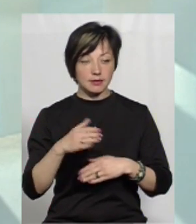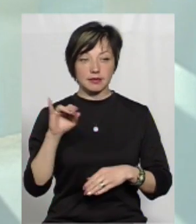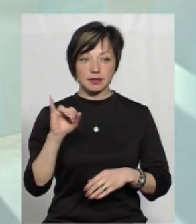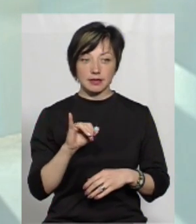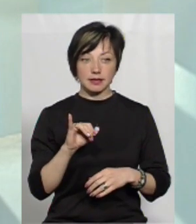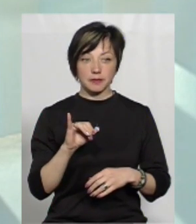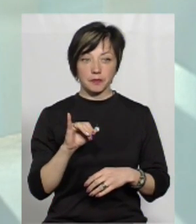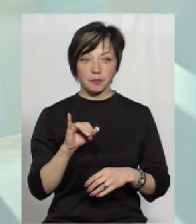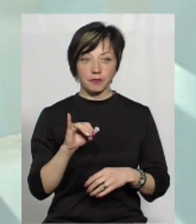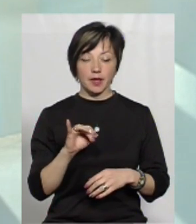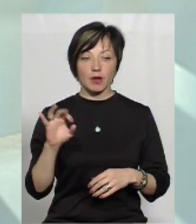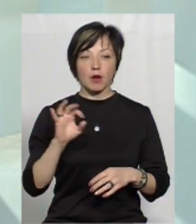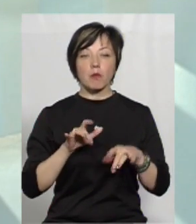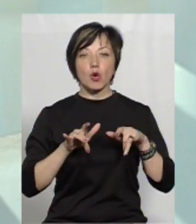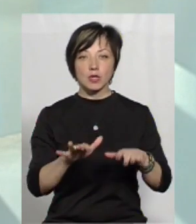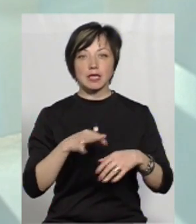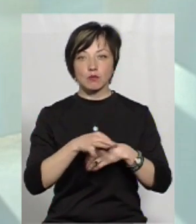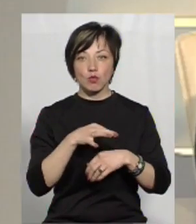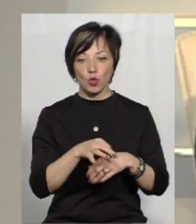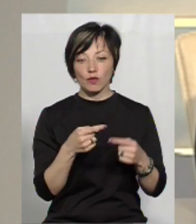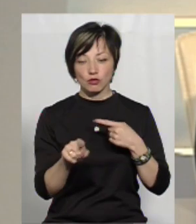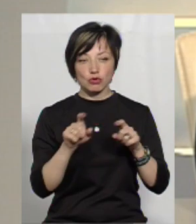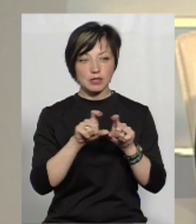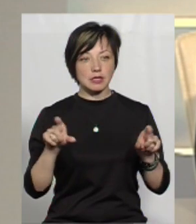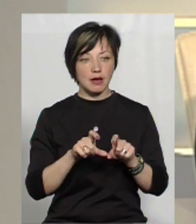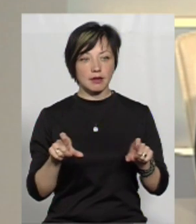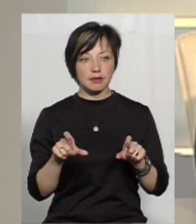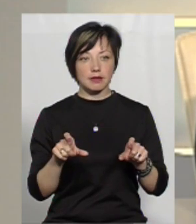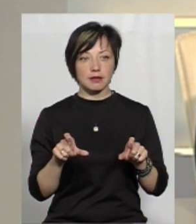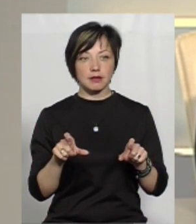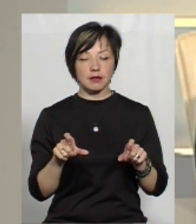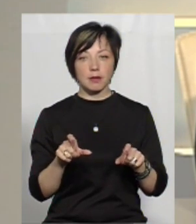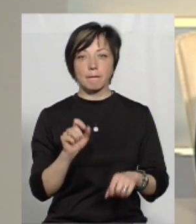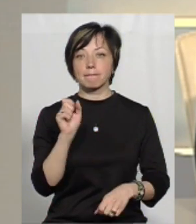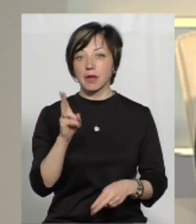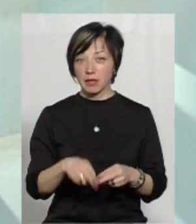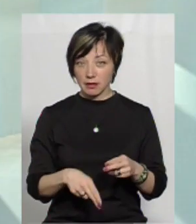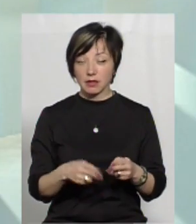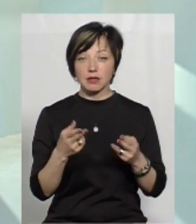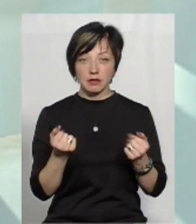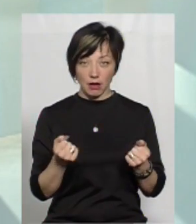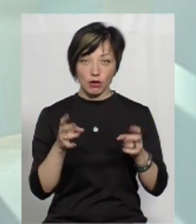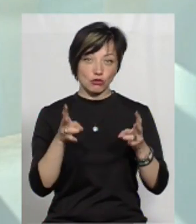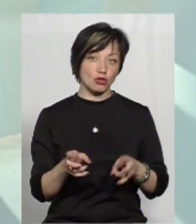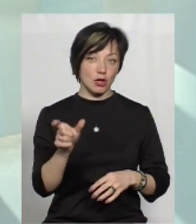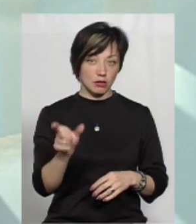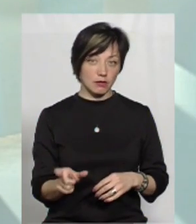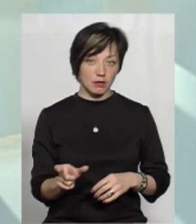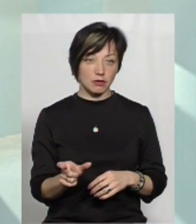і процес булінгу в інших закладах або до інших осіб припинився, жертва